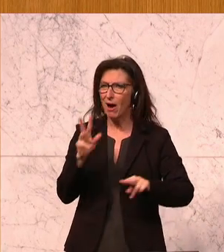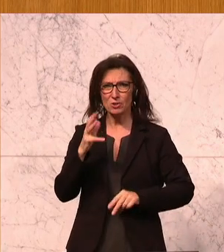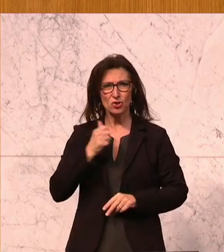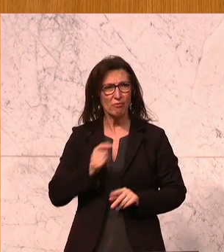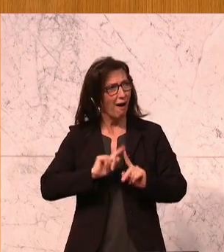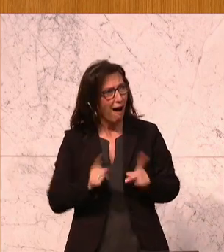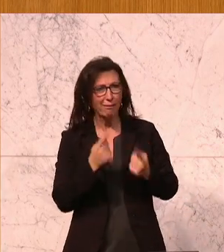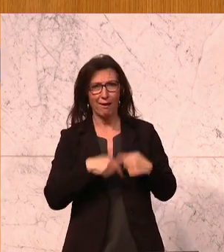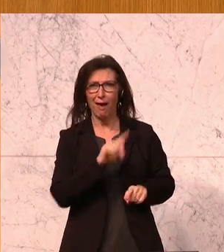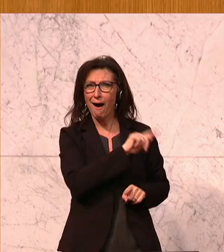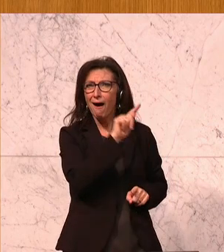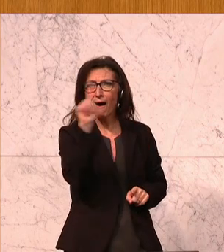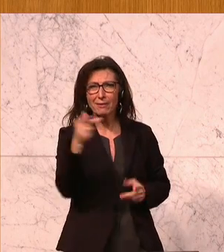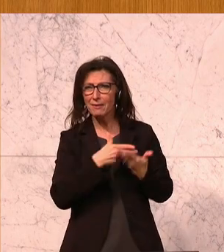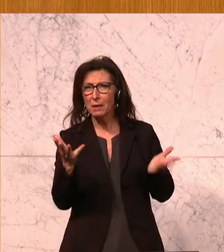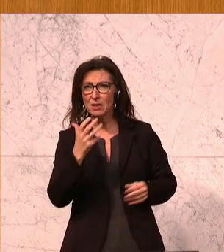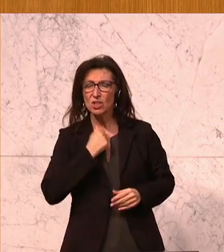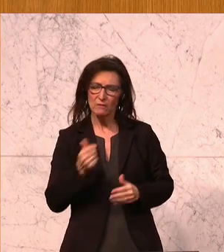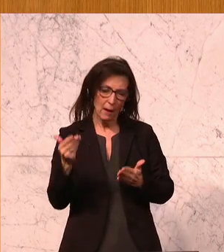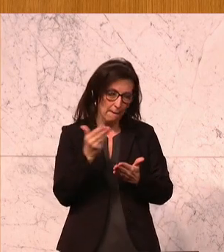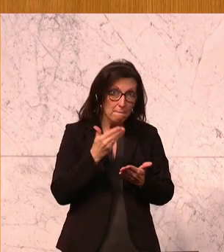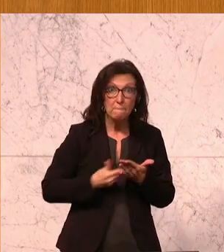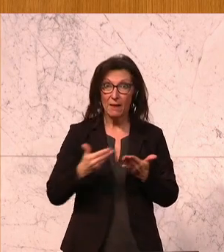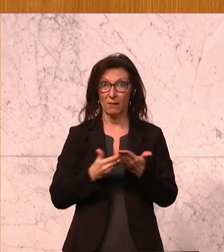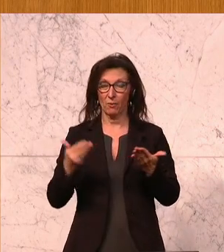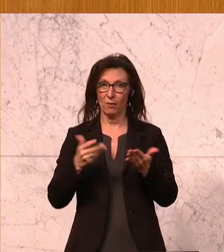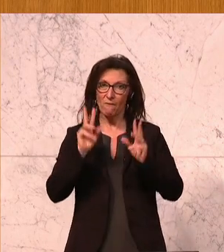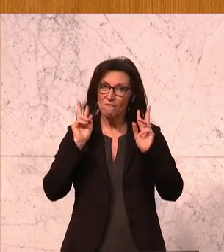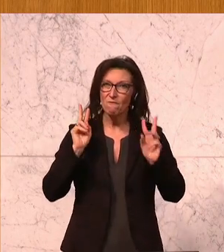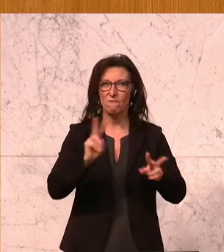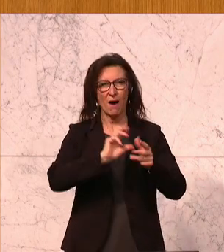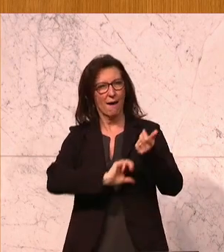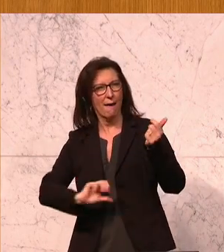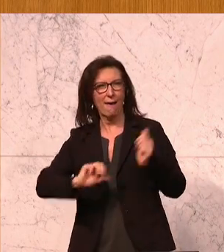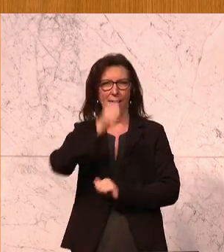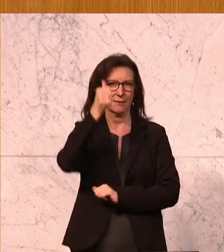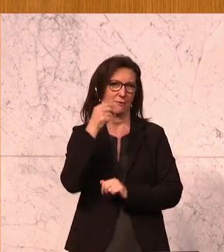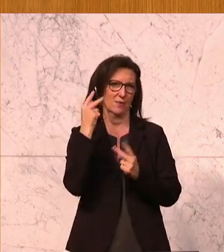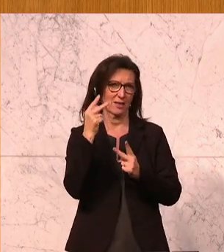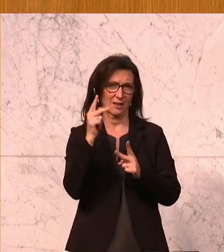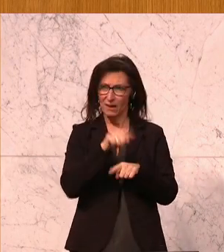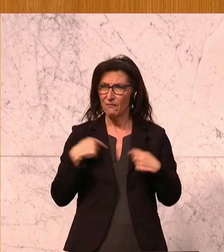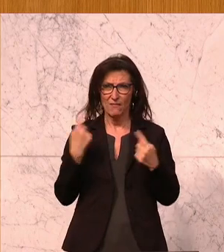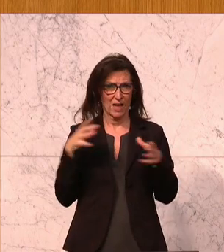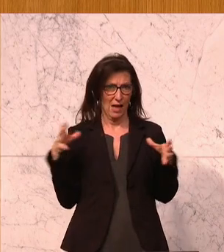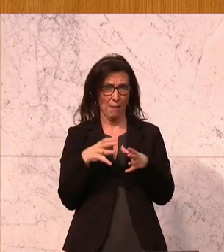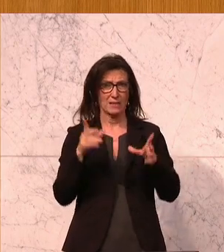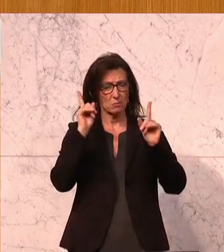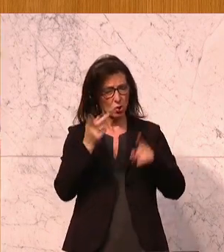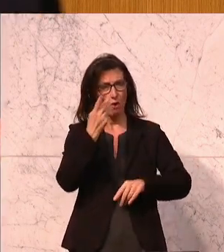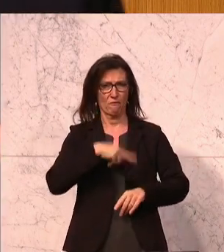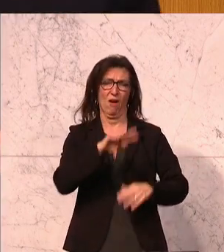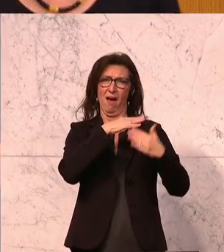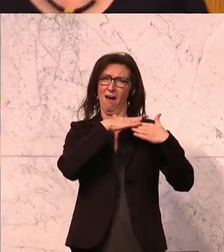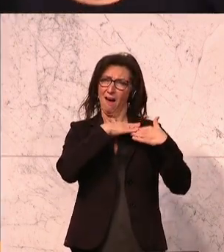keinem anderen Land geschafft wurde, Bildung wirklich an die Spitze zu bringen. Übernehmen wir doch gemeinsam Verantwortung.